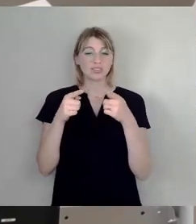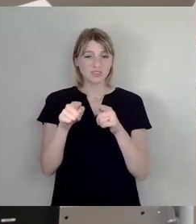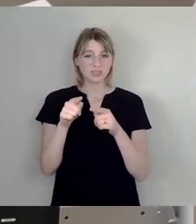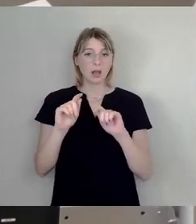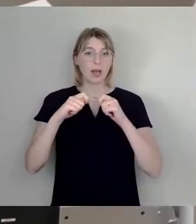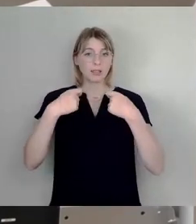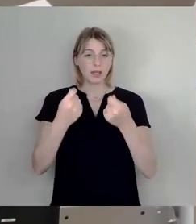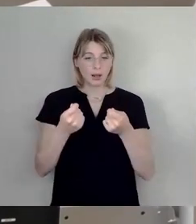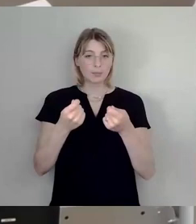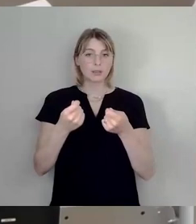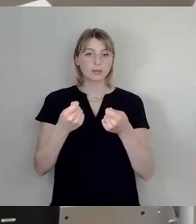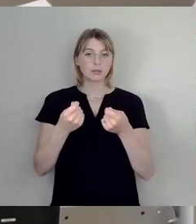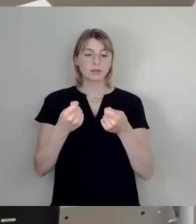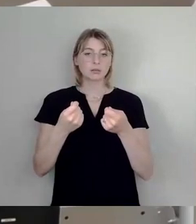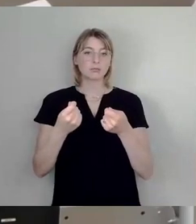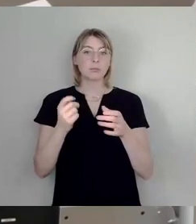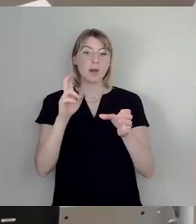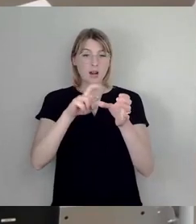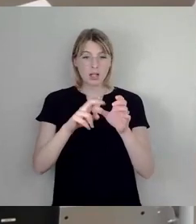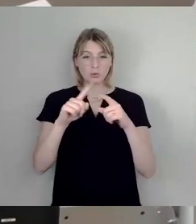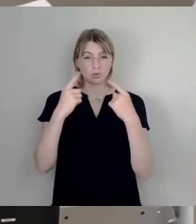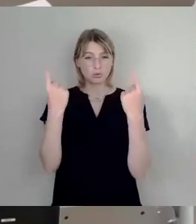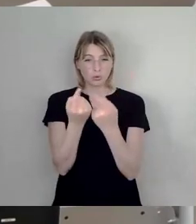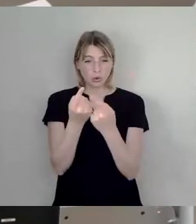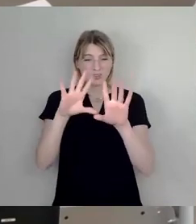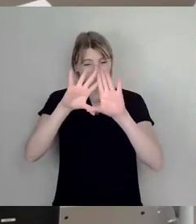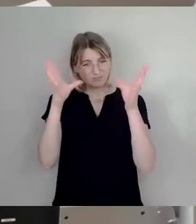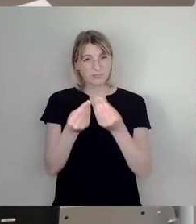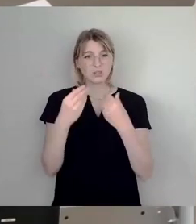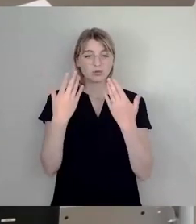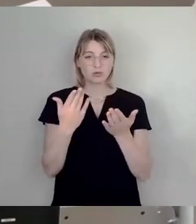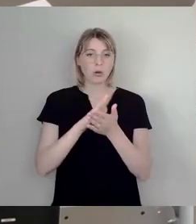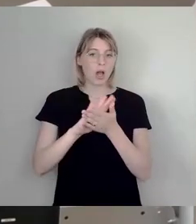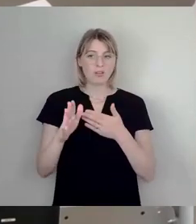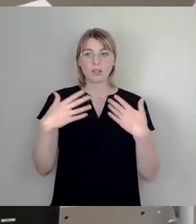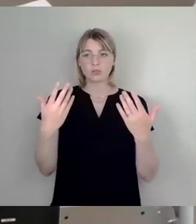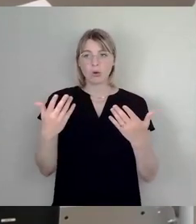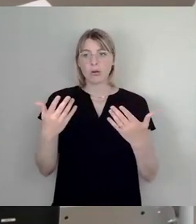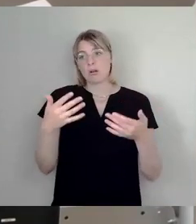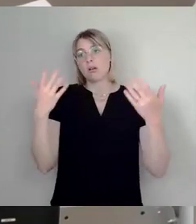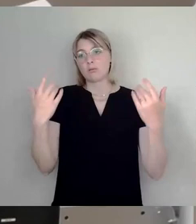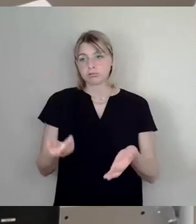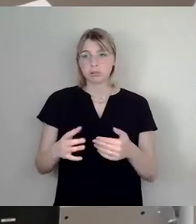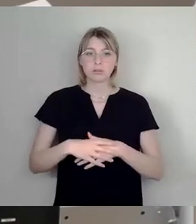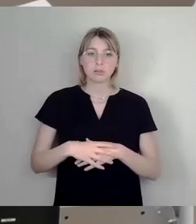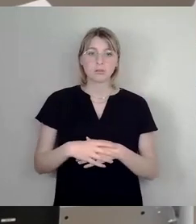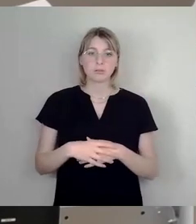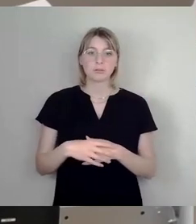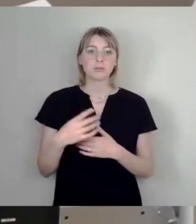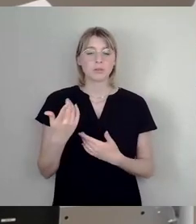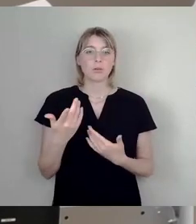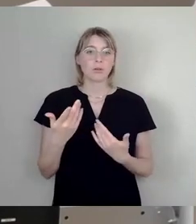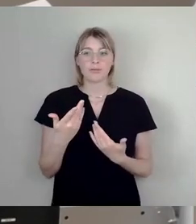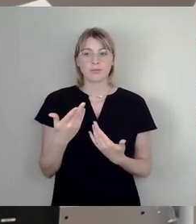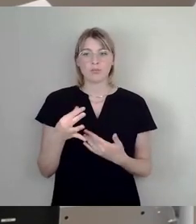Beteiligungsrunde ziemlich lapidar abgehandelt hat, hat mich etwas befremdet. Und vielen, vielen